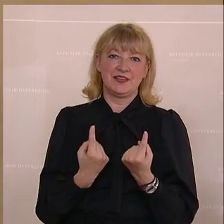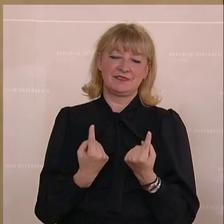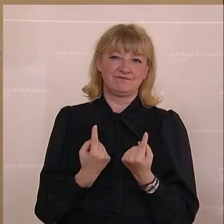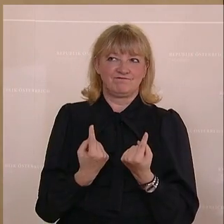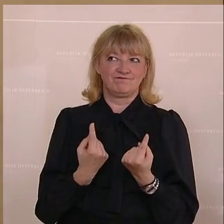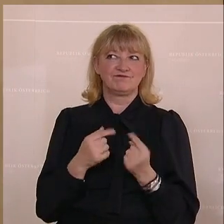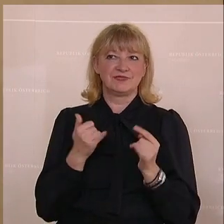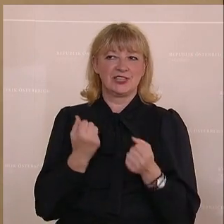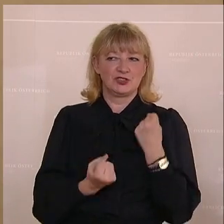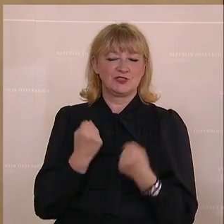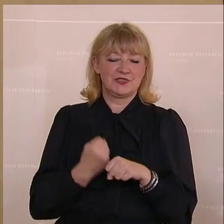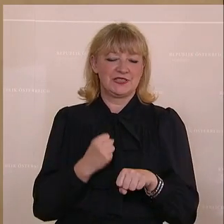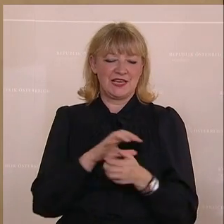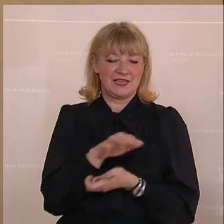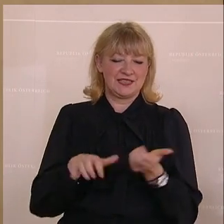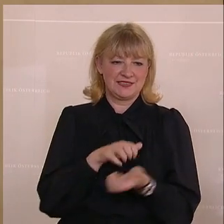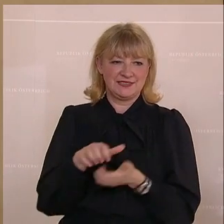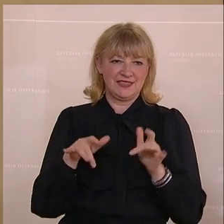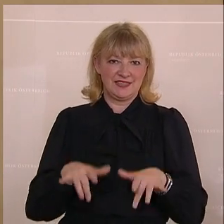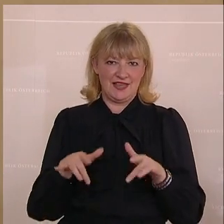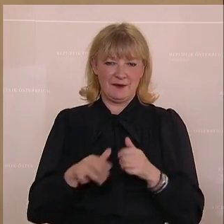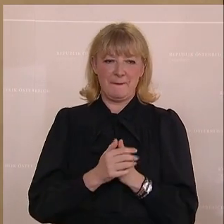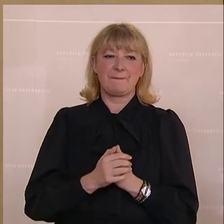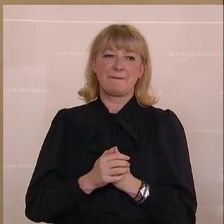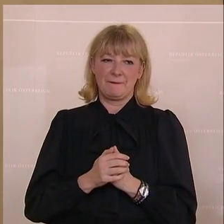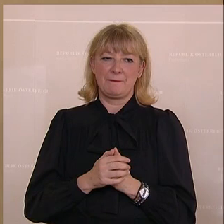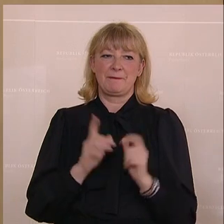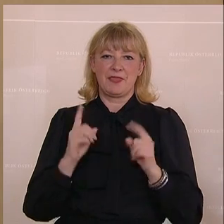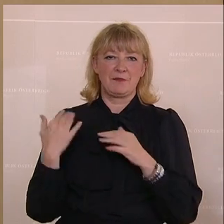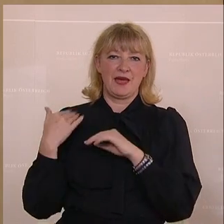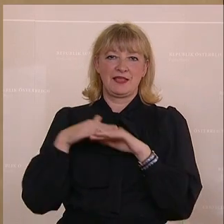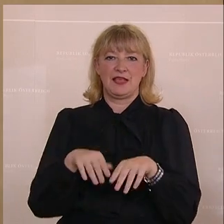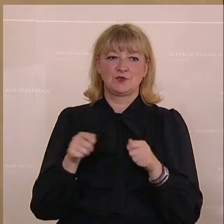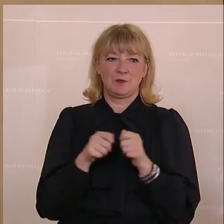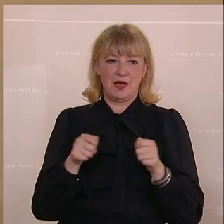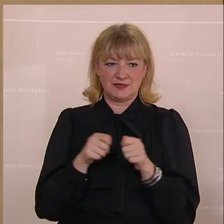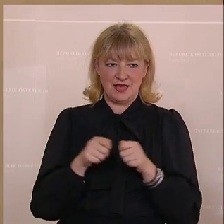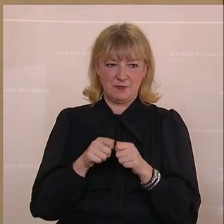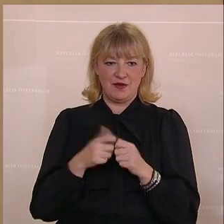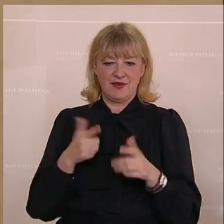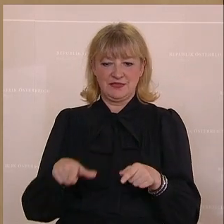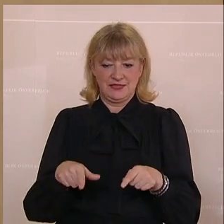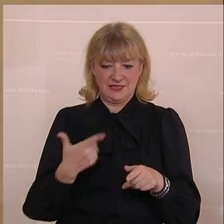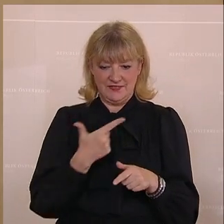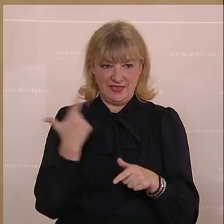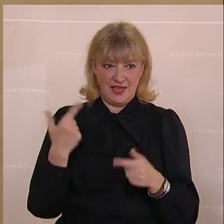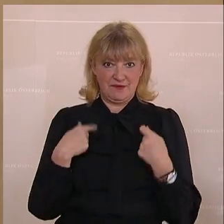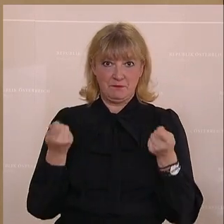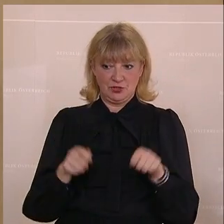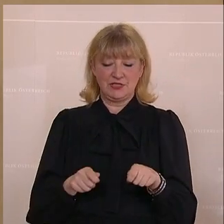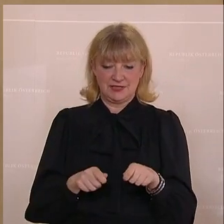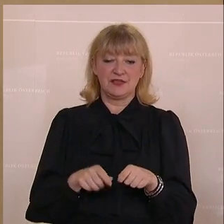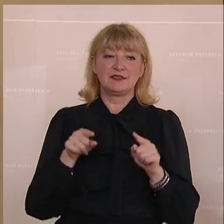keine Frage, in schwierigen, krisenhaften Situationen sind, aber die Entlastungsmaßnahmen, die wir alleine diese zwei Tage beschließen,